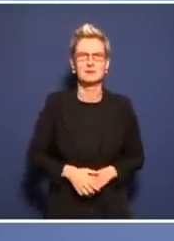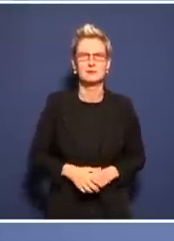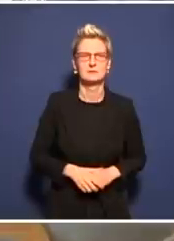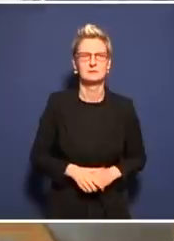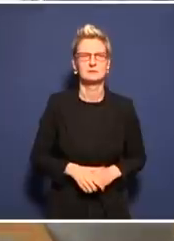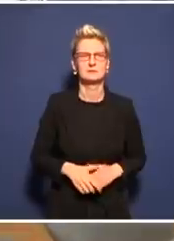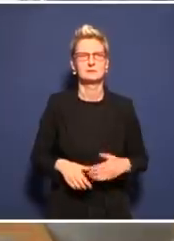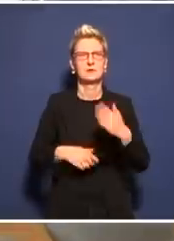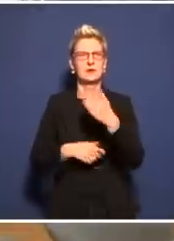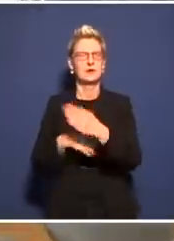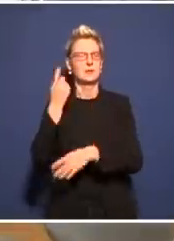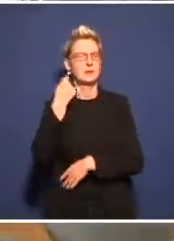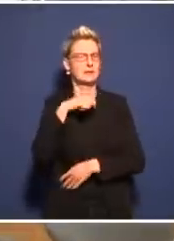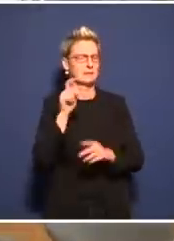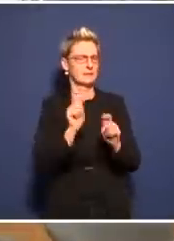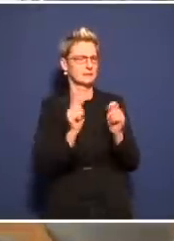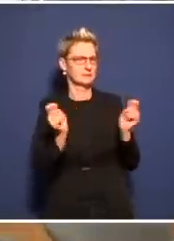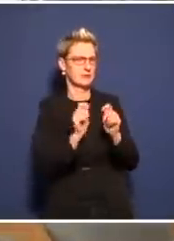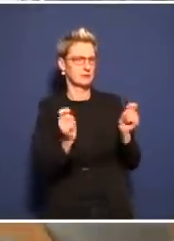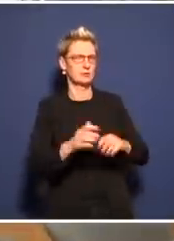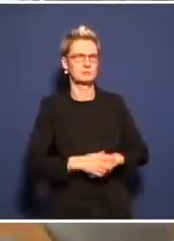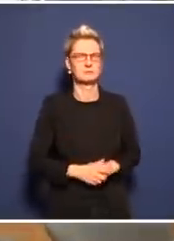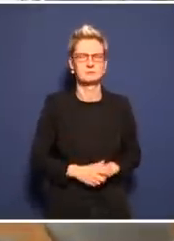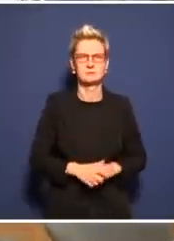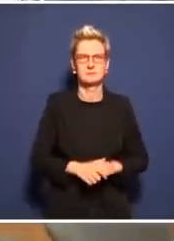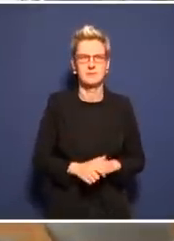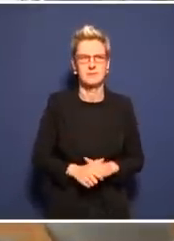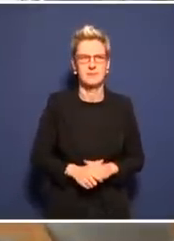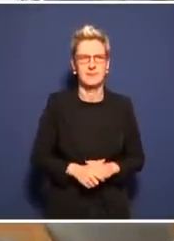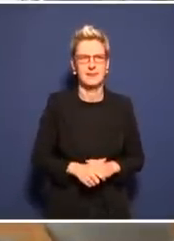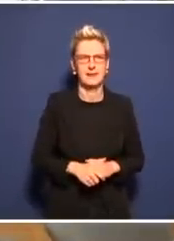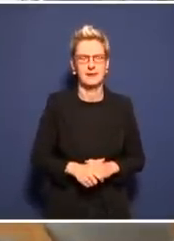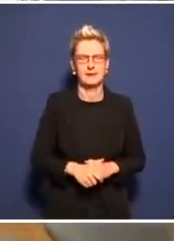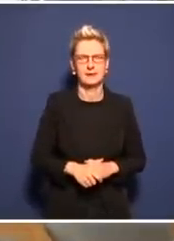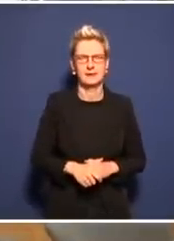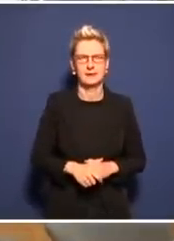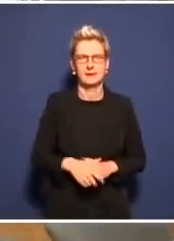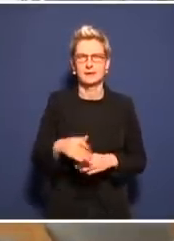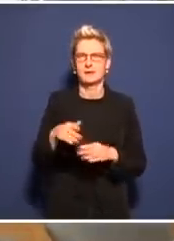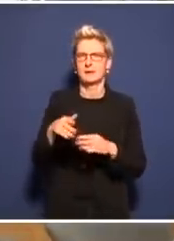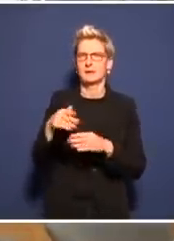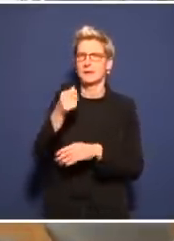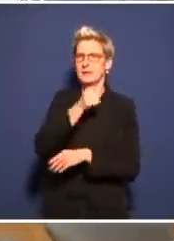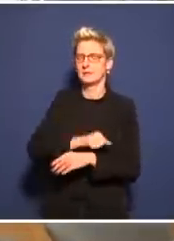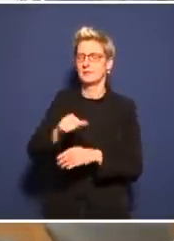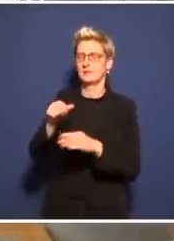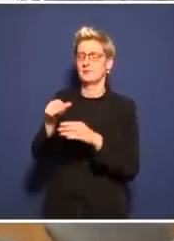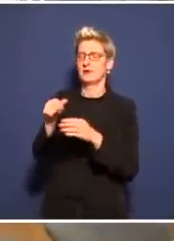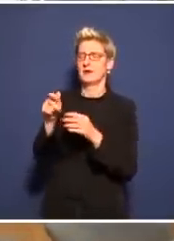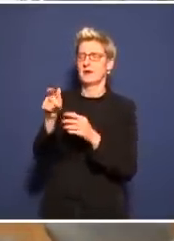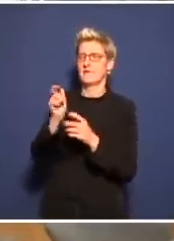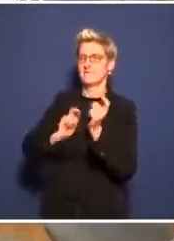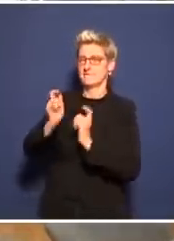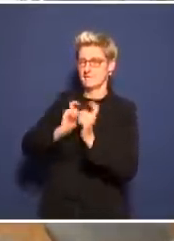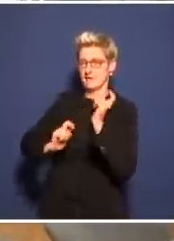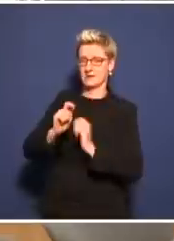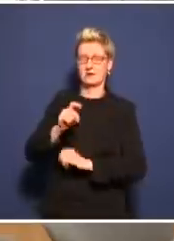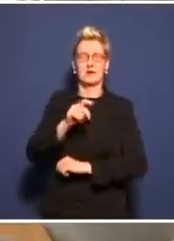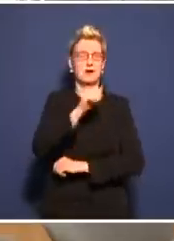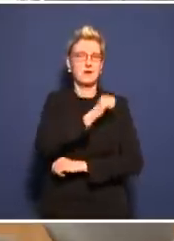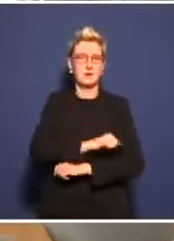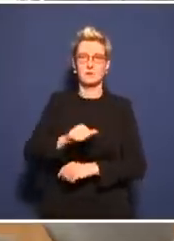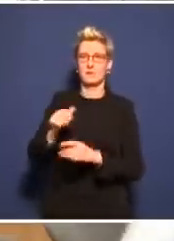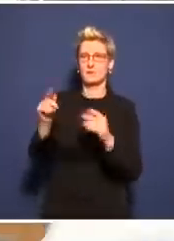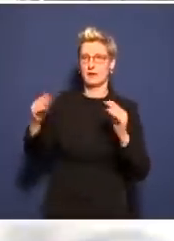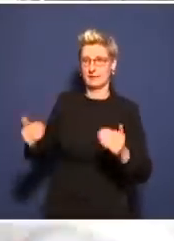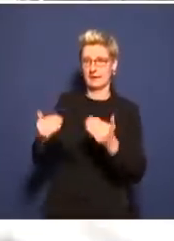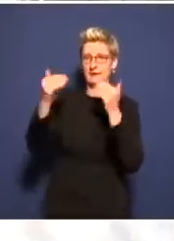Zeitung. Herr Lauterbach, ich habe die Wörter Impfgegner und Impfverweigerer vermisst in dieser Diskussion. Oha. Also ich meine